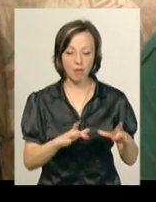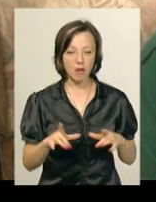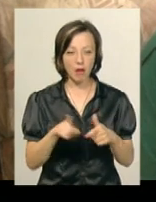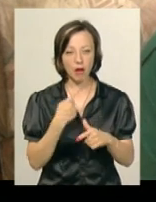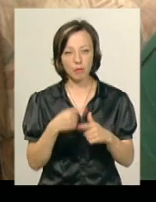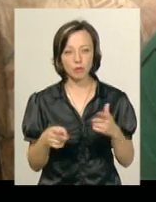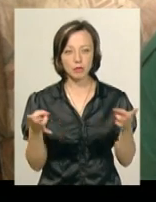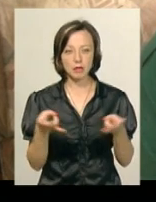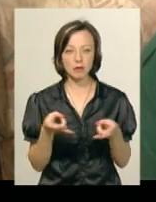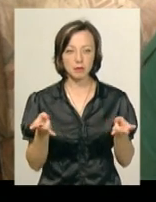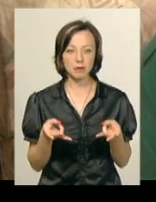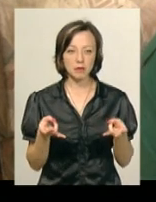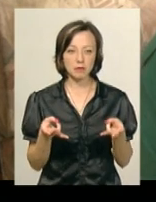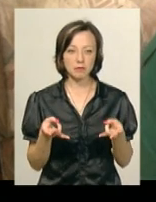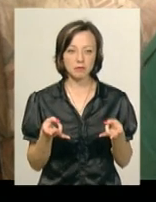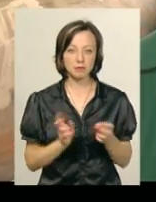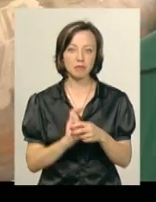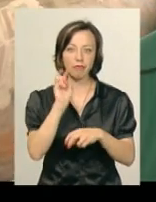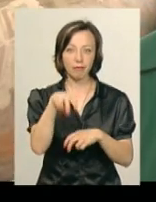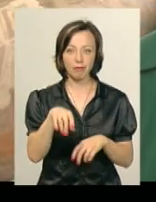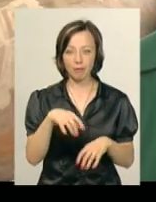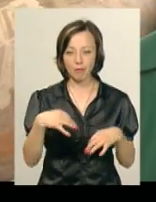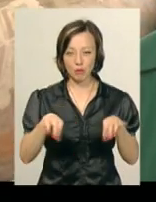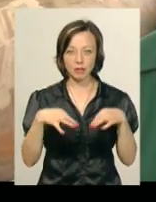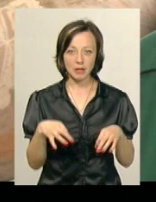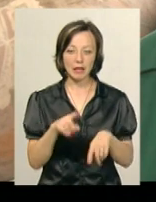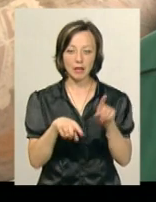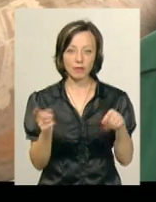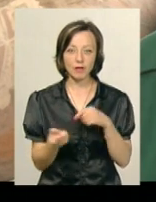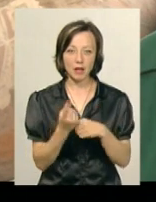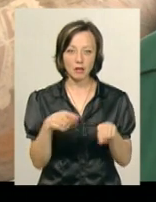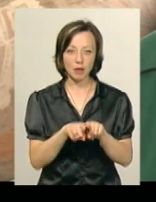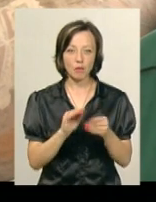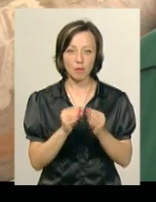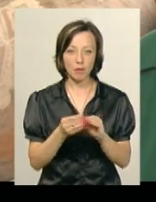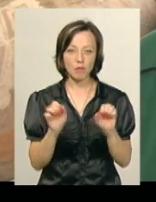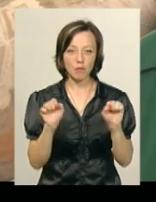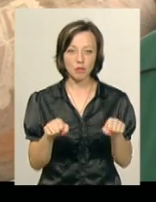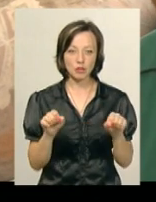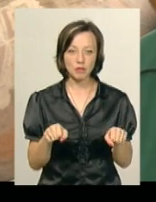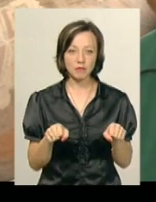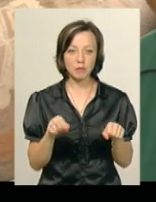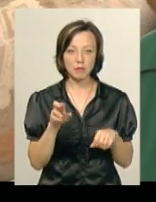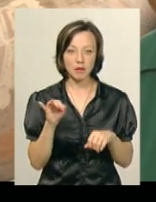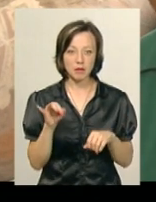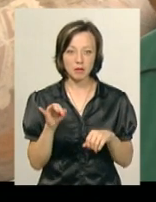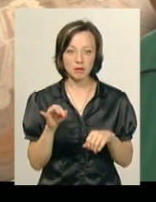треба, я не знаю, по машині лазати. Іноді виникають такі проблеми, з якими можливо би